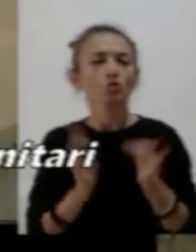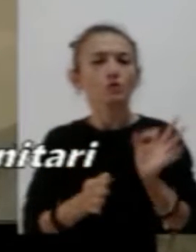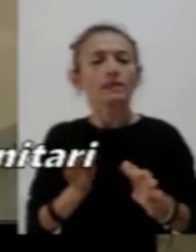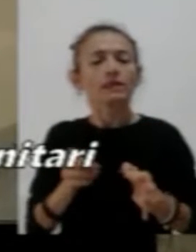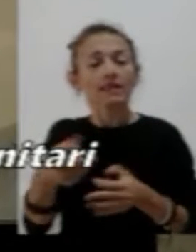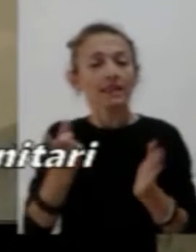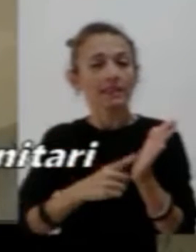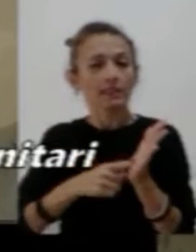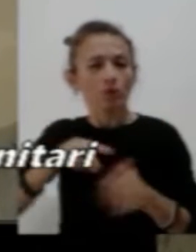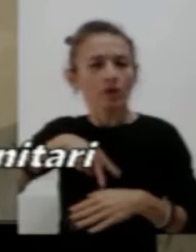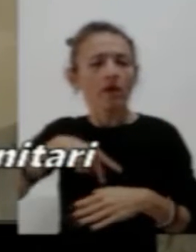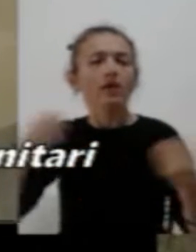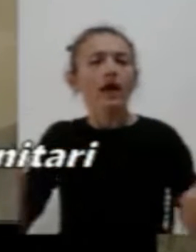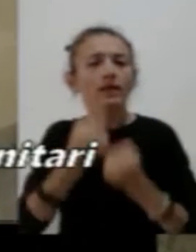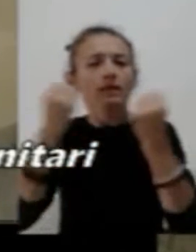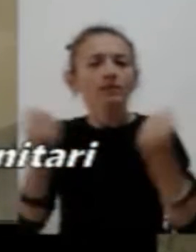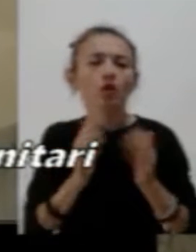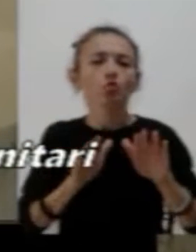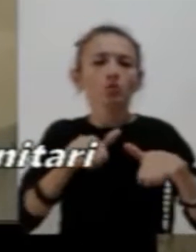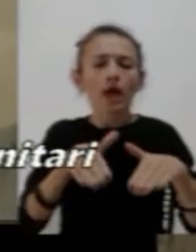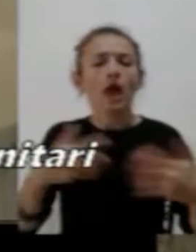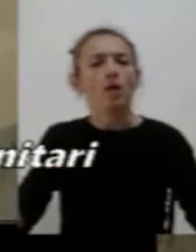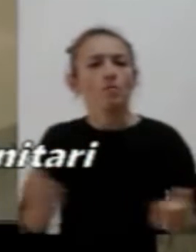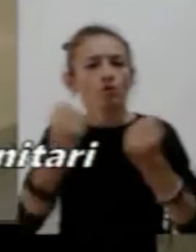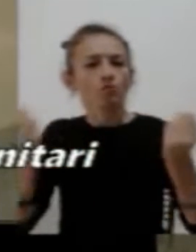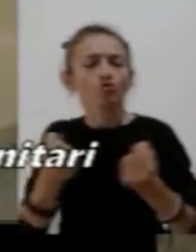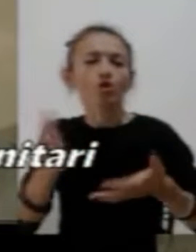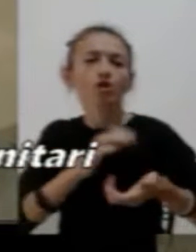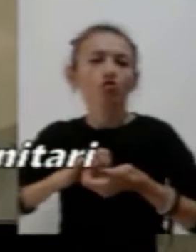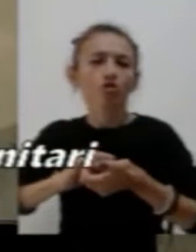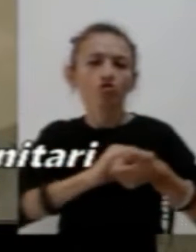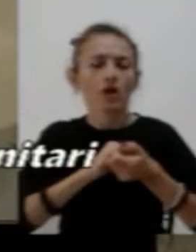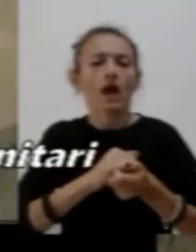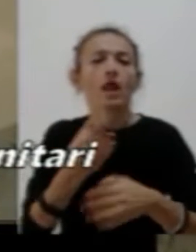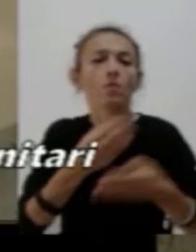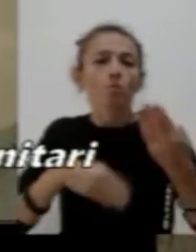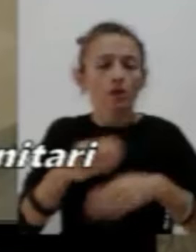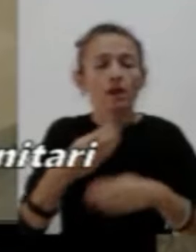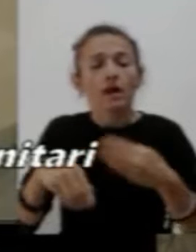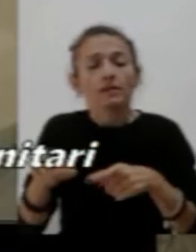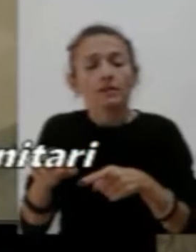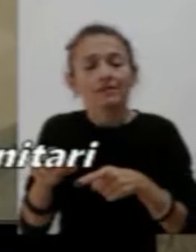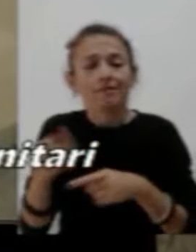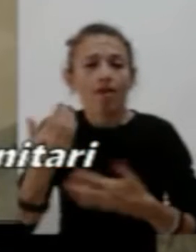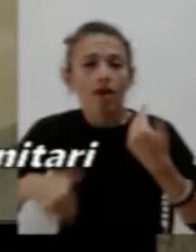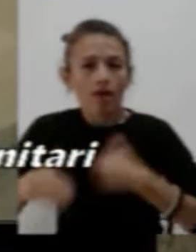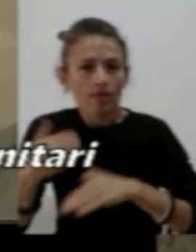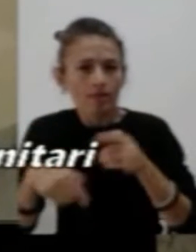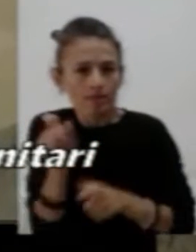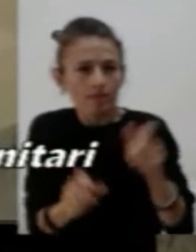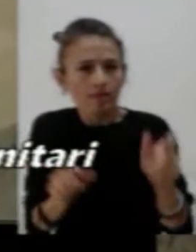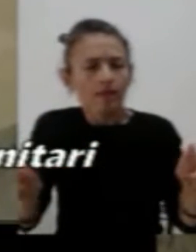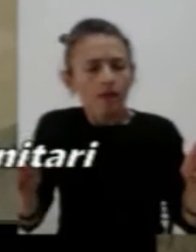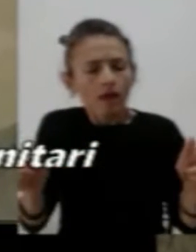sociale dei mutilati, degli invalidi e dei portatori di handicap conceda dualmente contributi alle sede regionali degli enti di